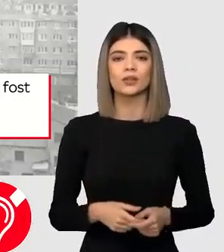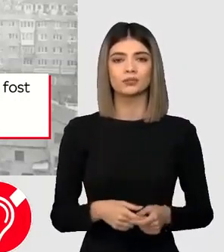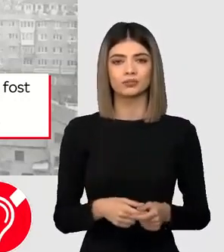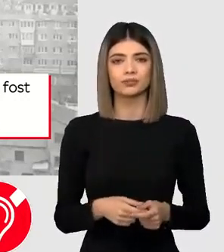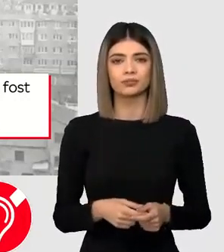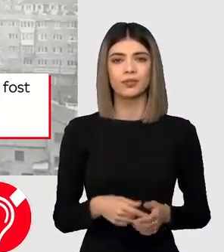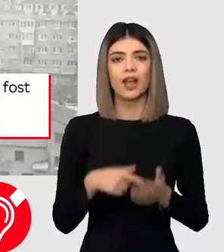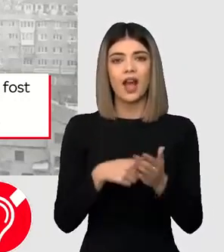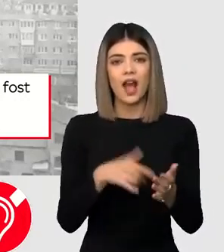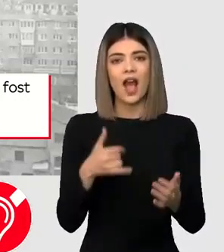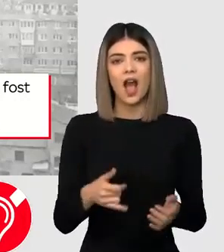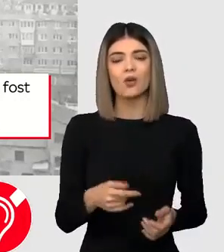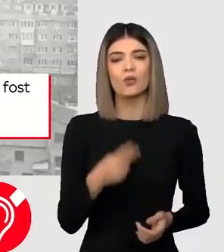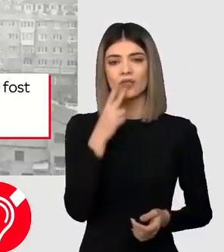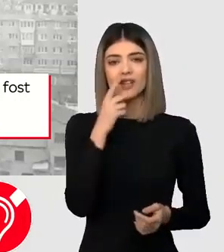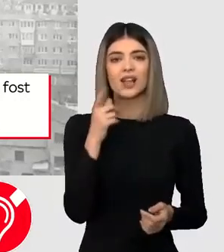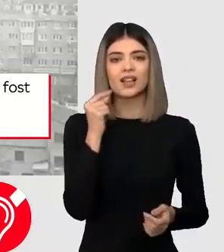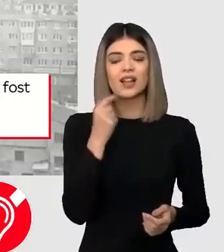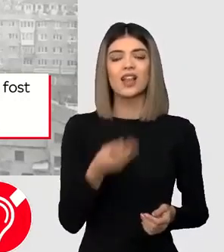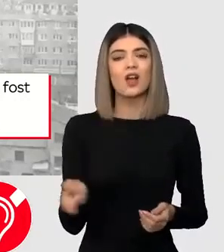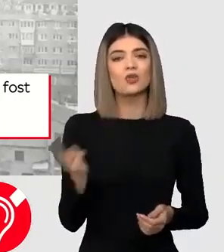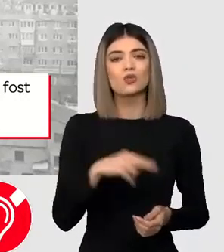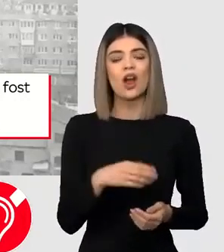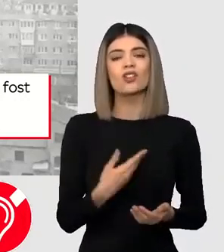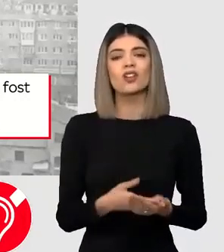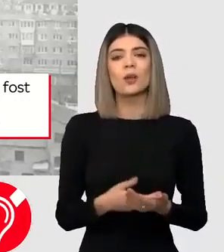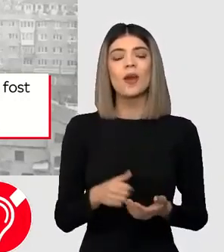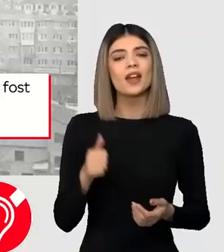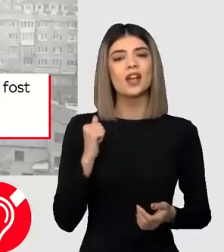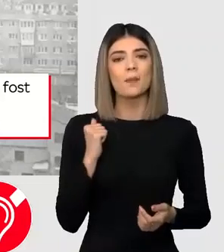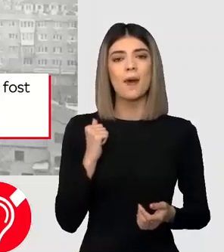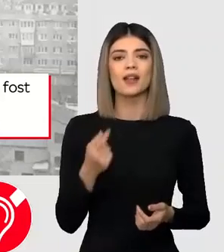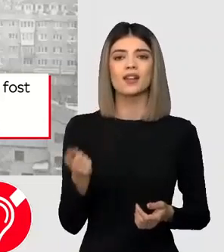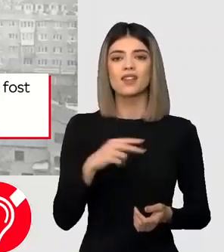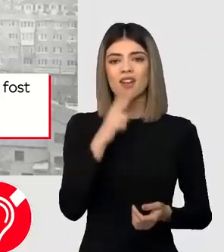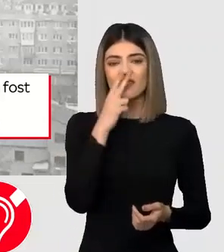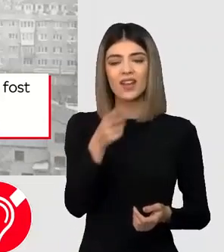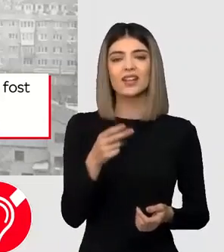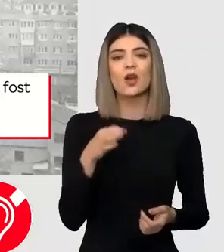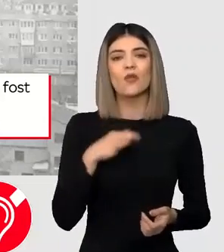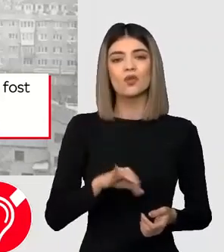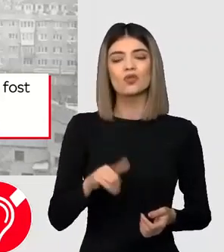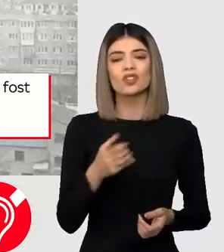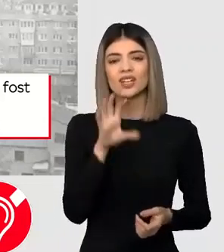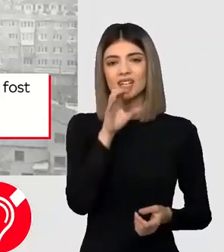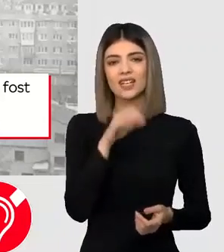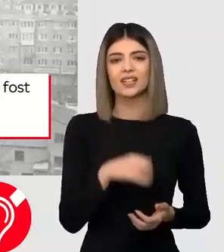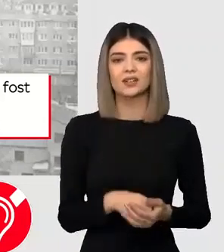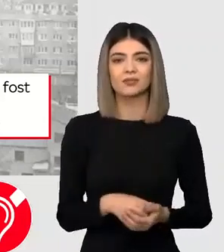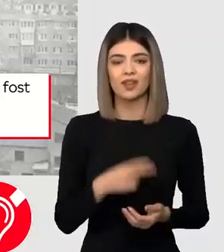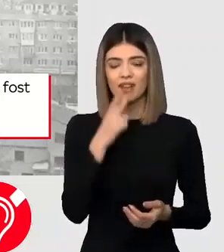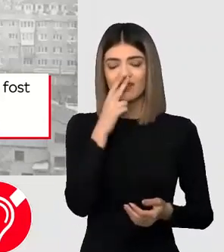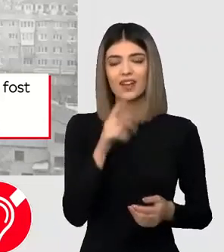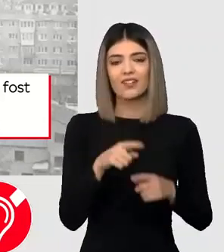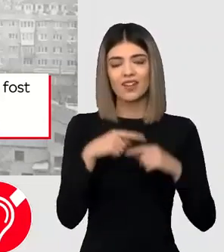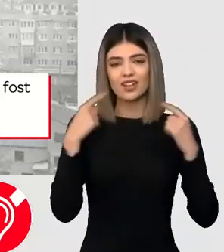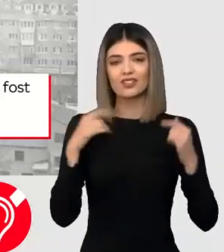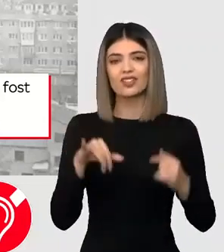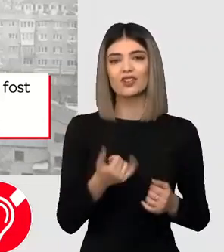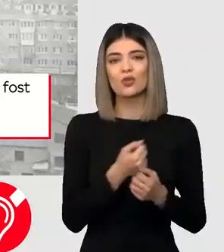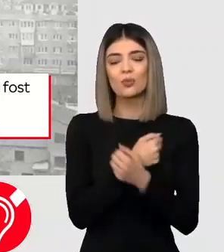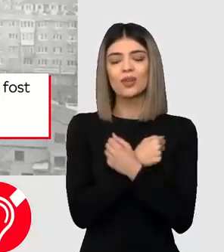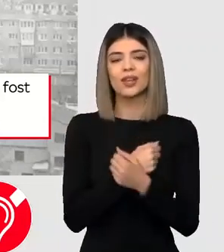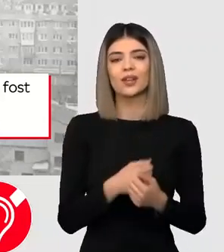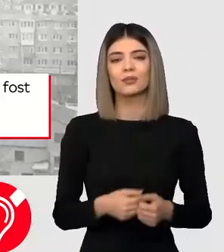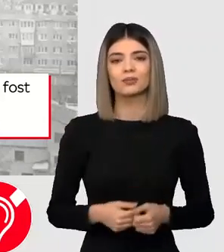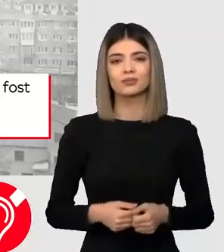te poate lăsa indiferent. Un tată se întoarce de pe front și găsește în curte fiul și câinele. Iar toată fericirea este într-o